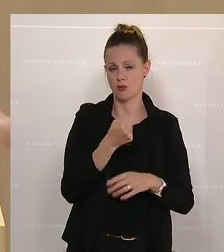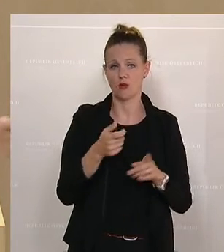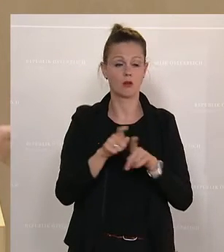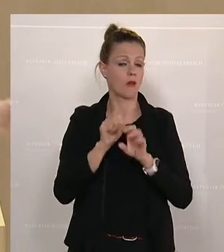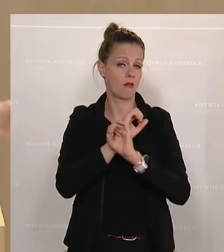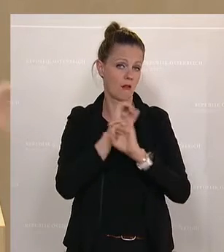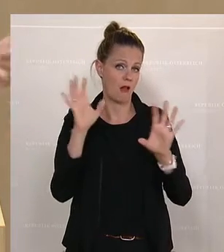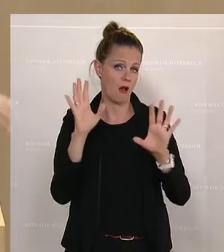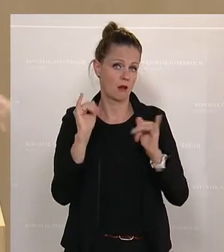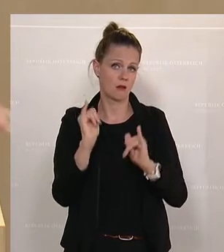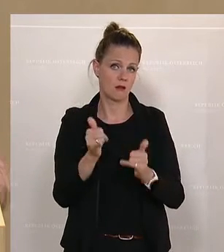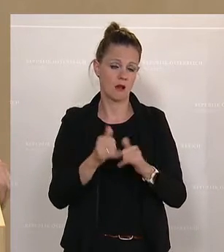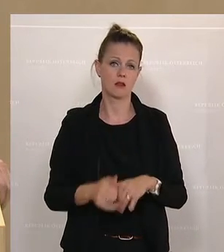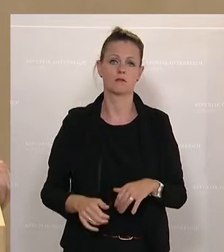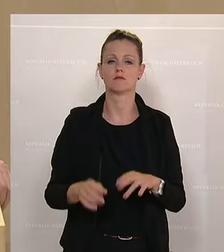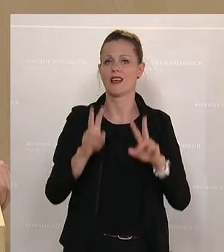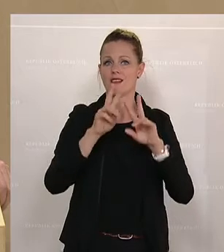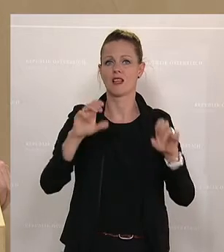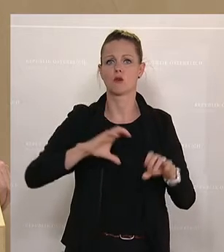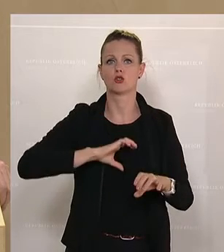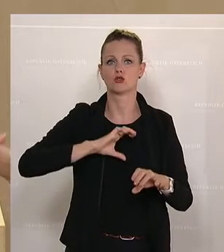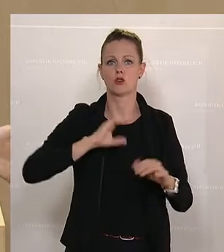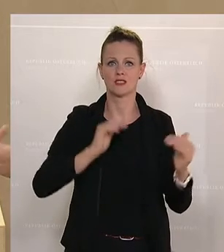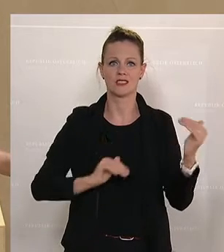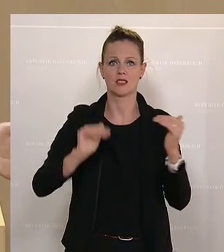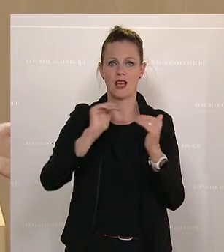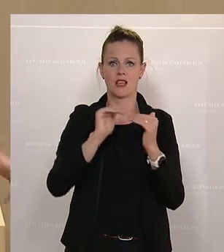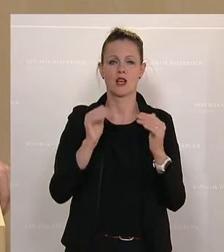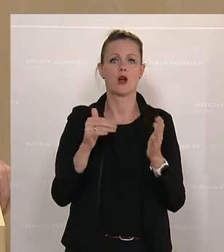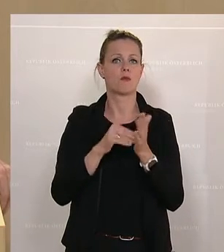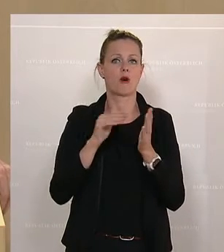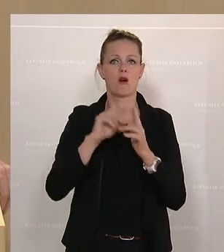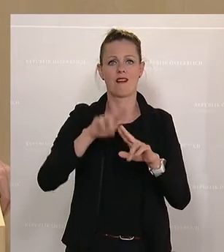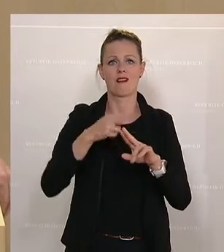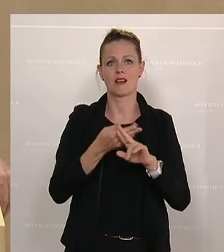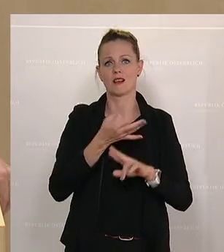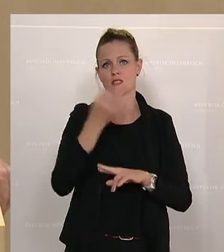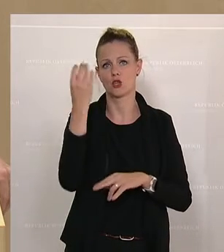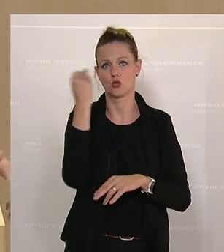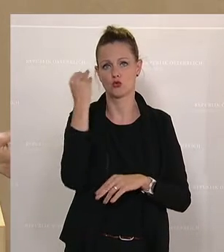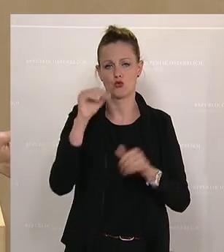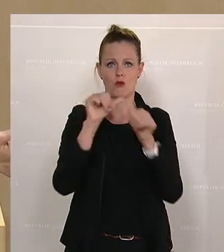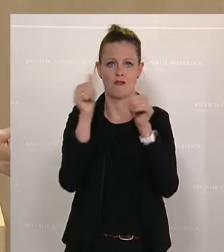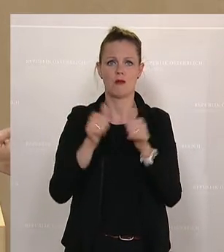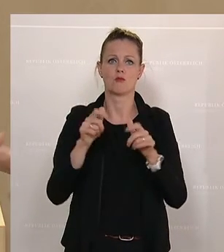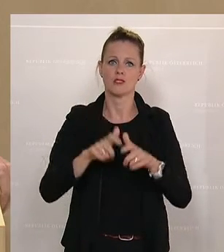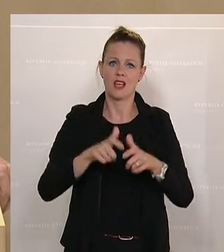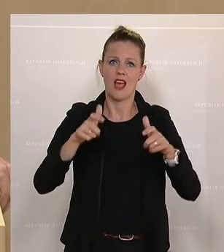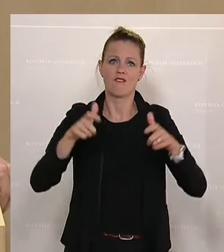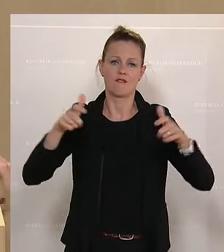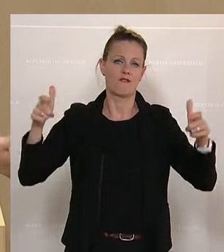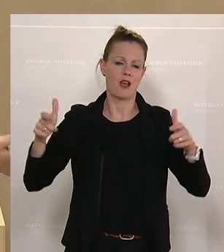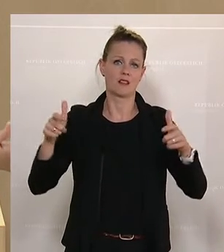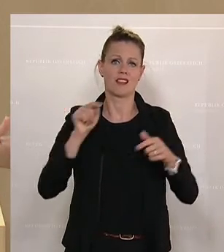klar, dass, wenn wir von Chancengleichheit reden, braucht es ganztägige Schulformen, das hier ausgebaut wird. Da müssen wir hoffentlich nicht mehr